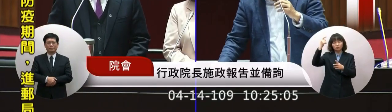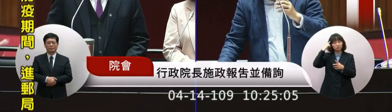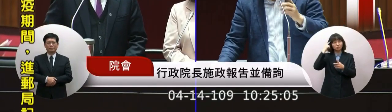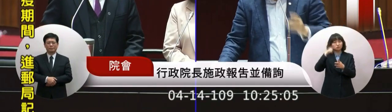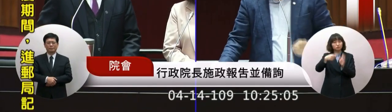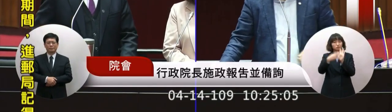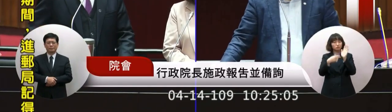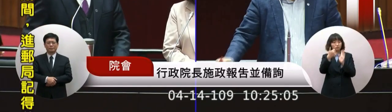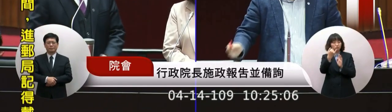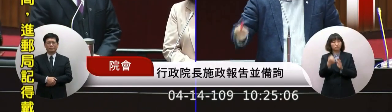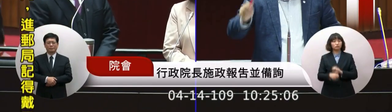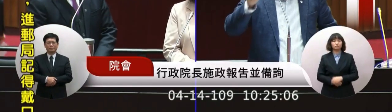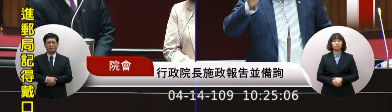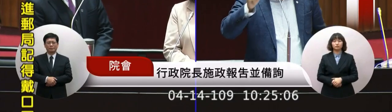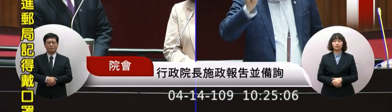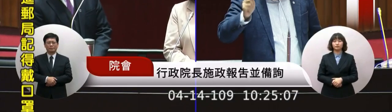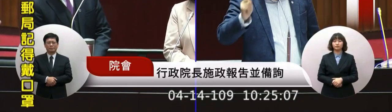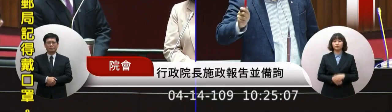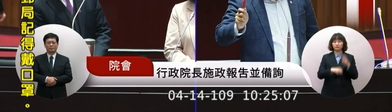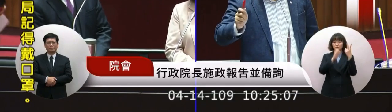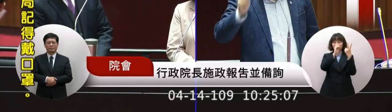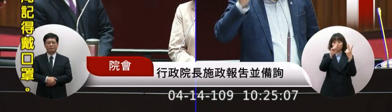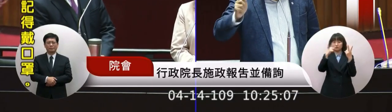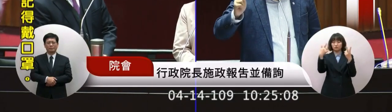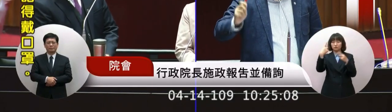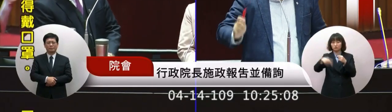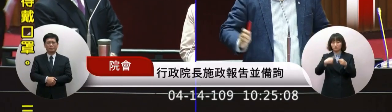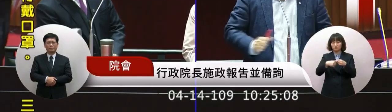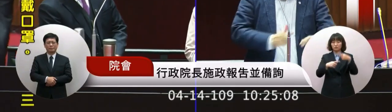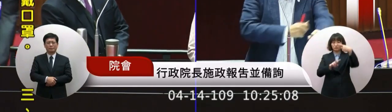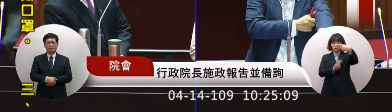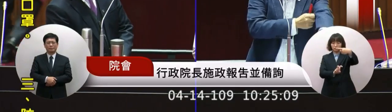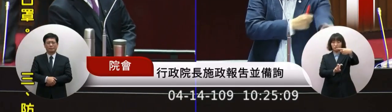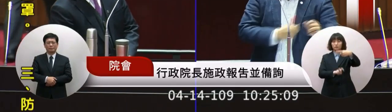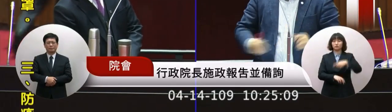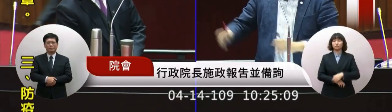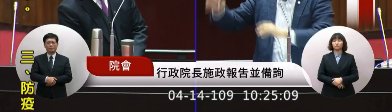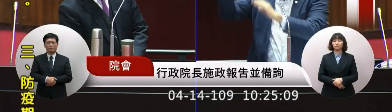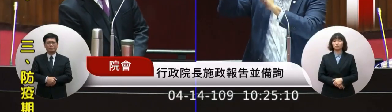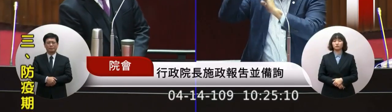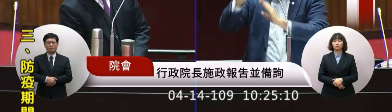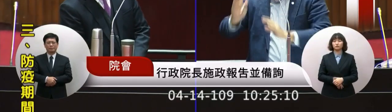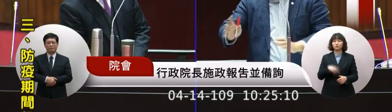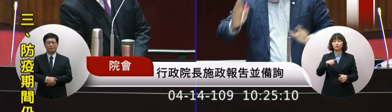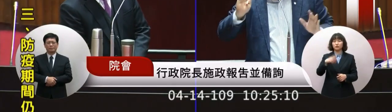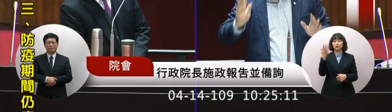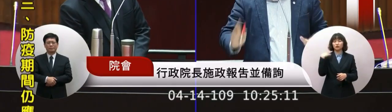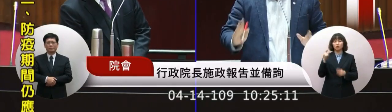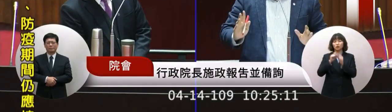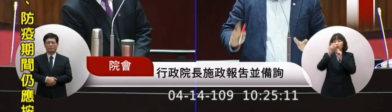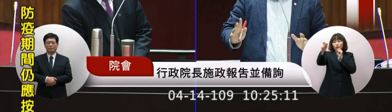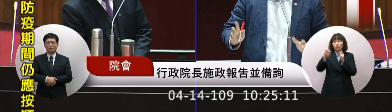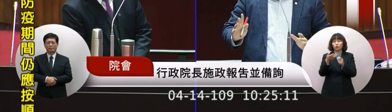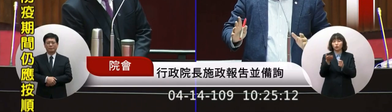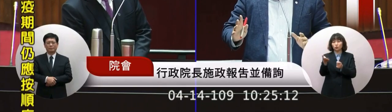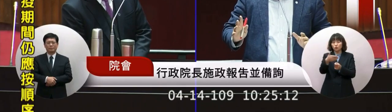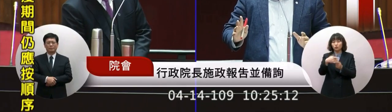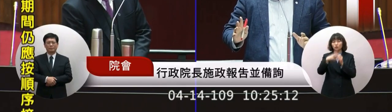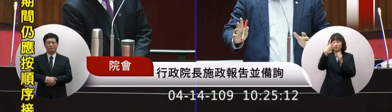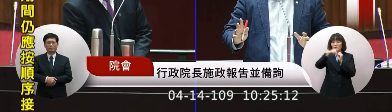說有道理嗎2016年1月20號在原諒1月3號